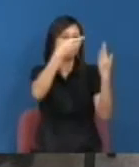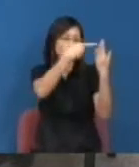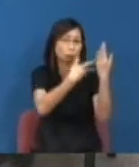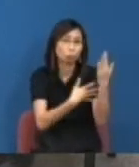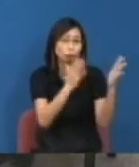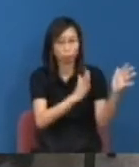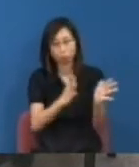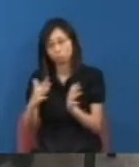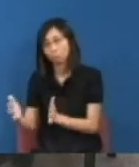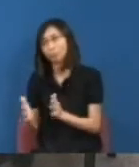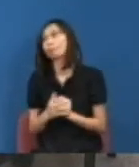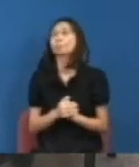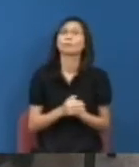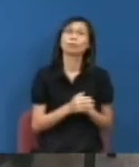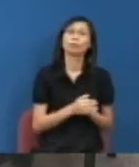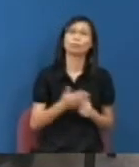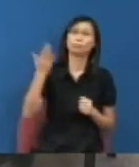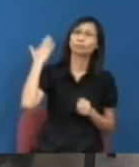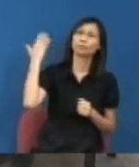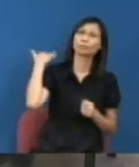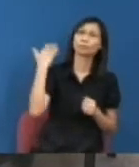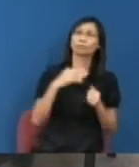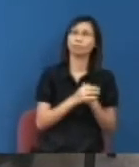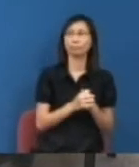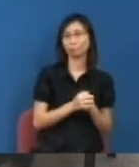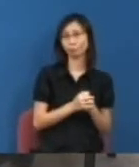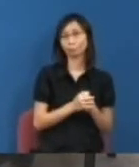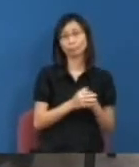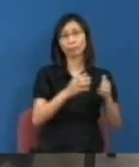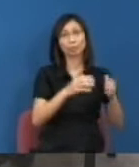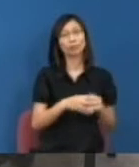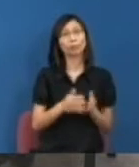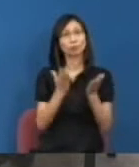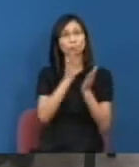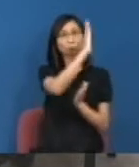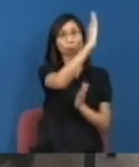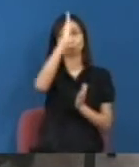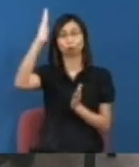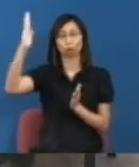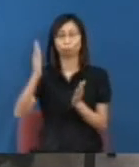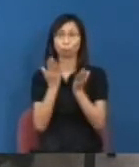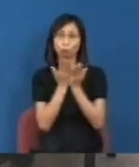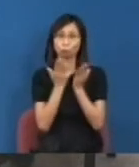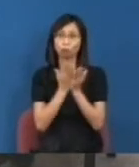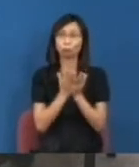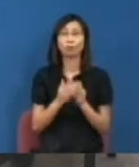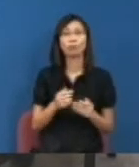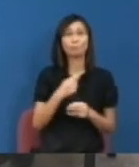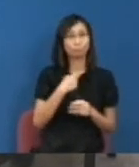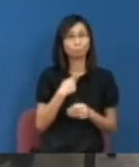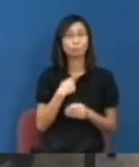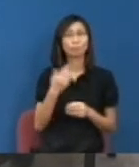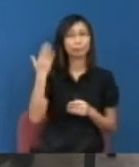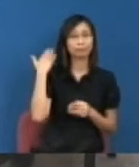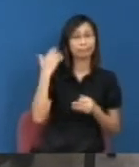在Library Extension雙方都有這個御用大律師去交代整個